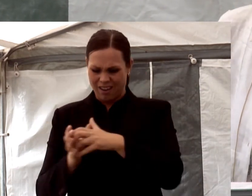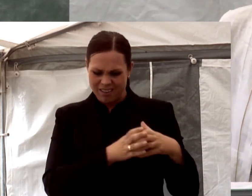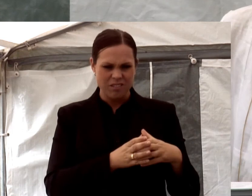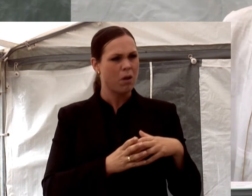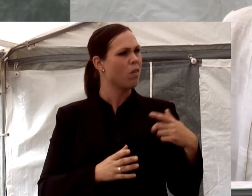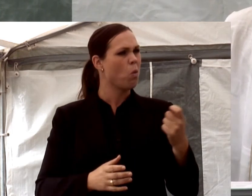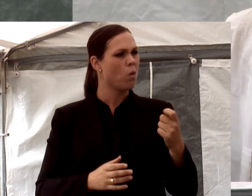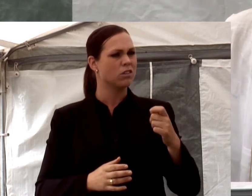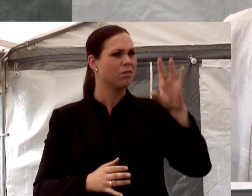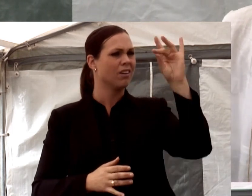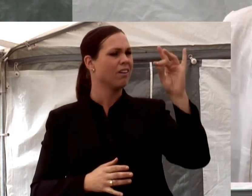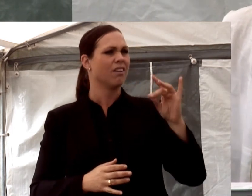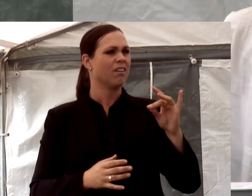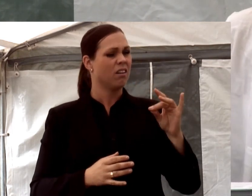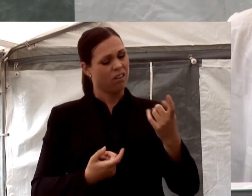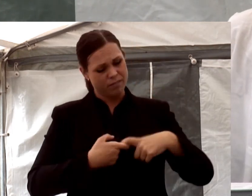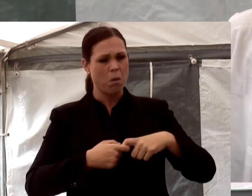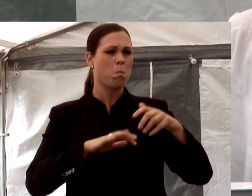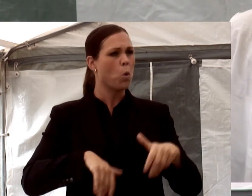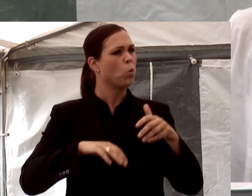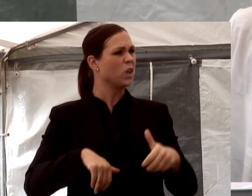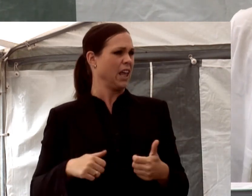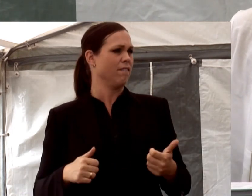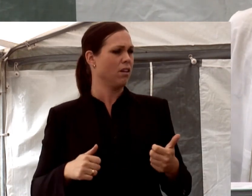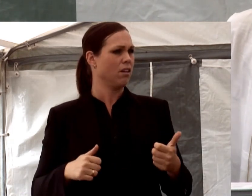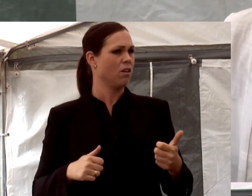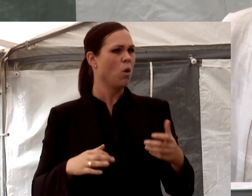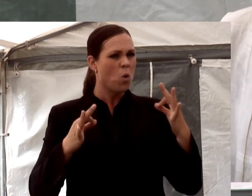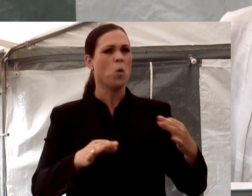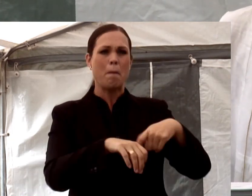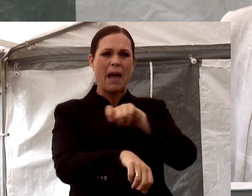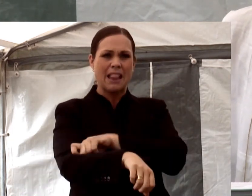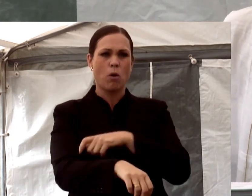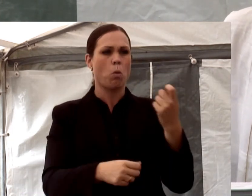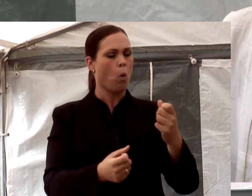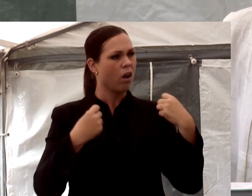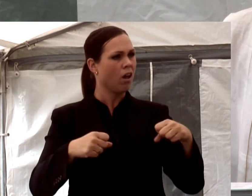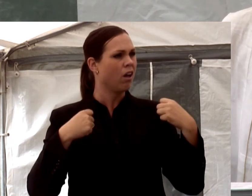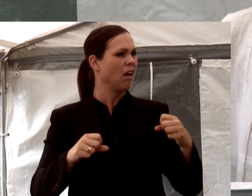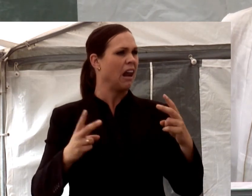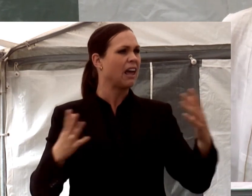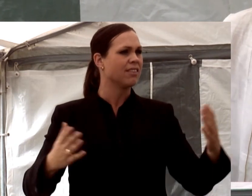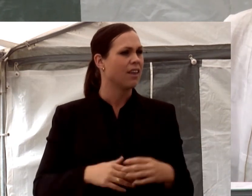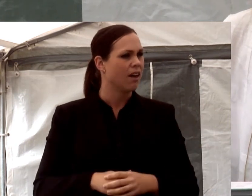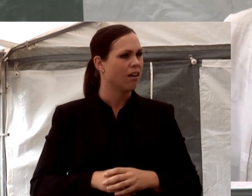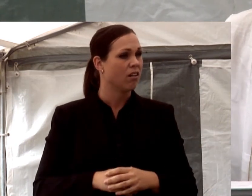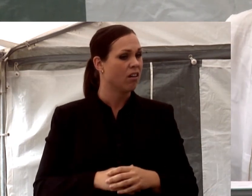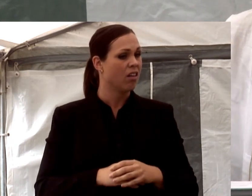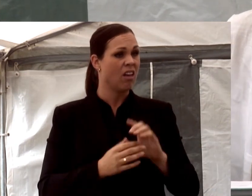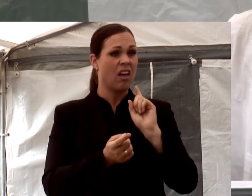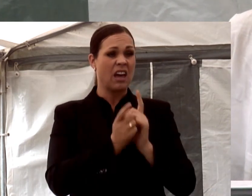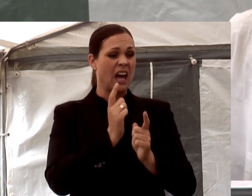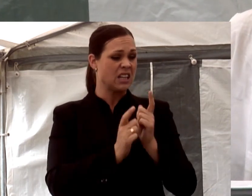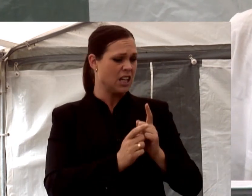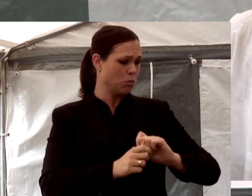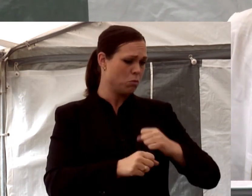relativt produktiv. Jag menar, hur mäts det egentligen? Det är inte säkert att det är den snabbaste som är